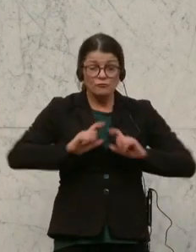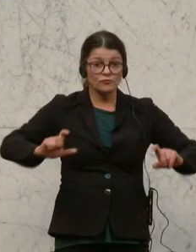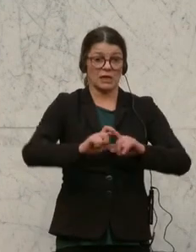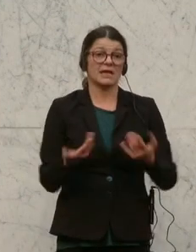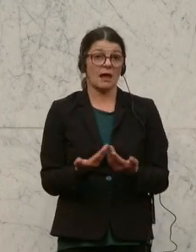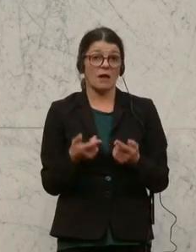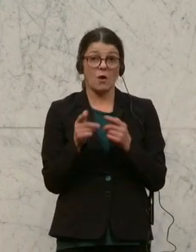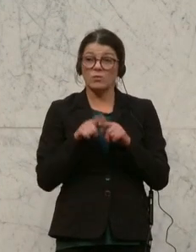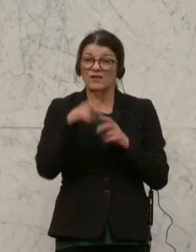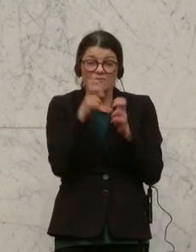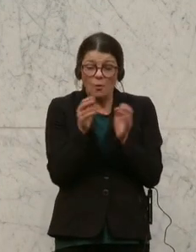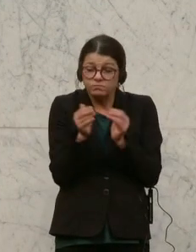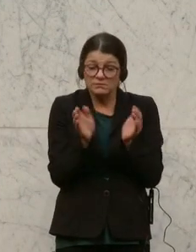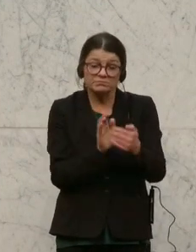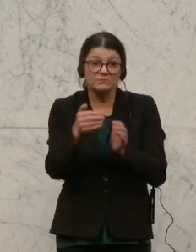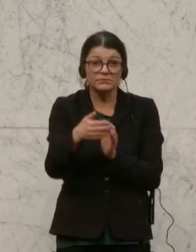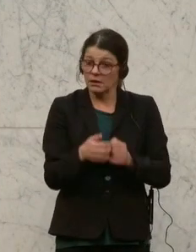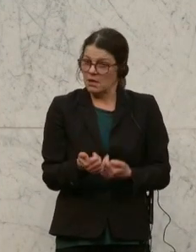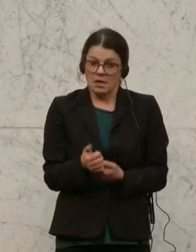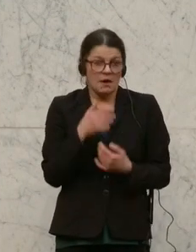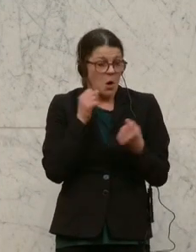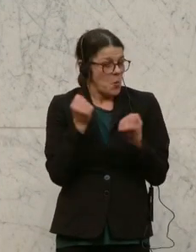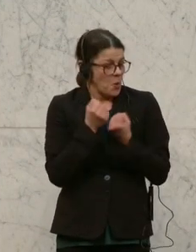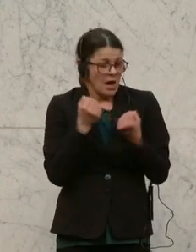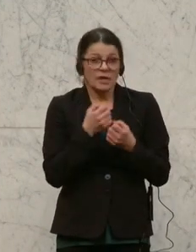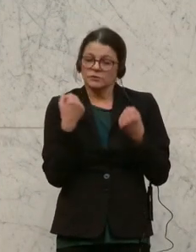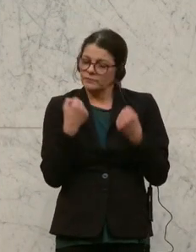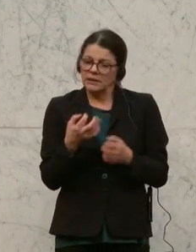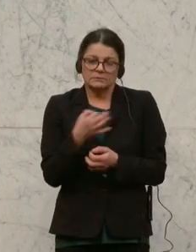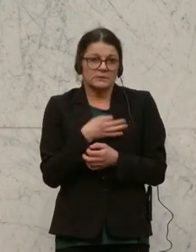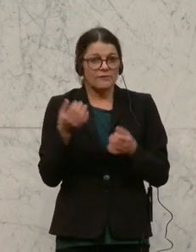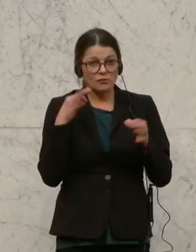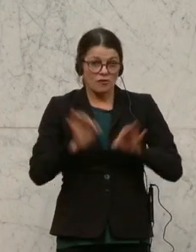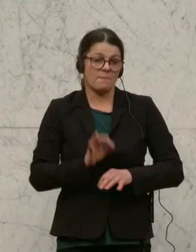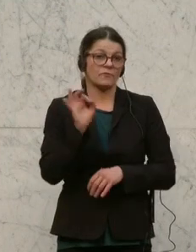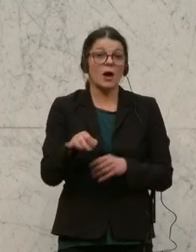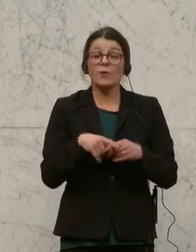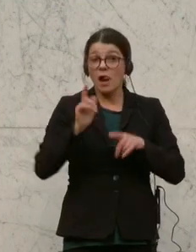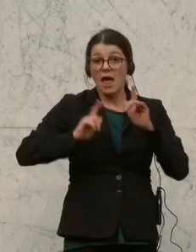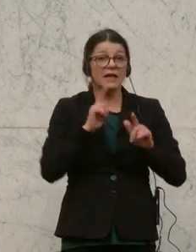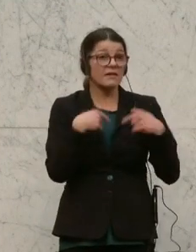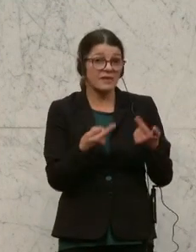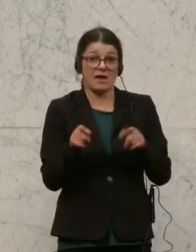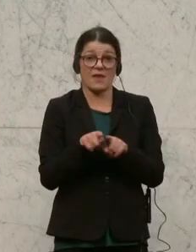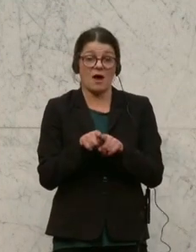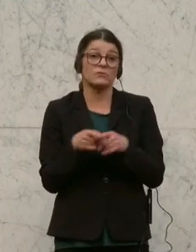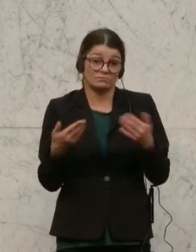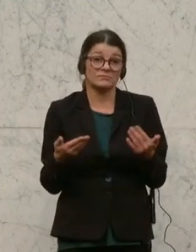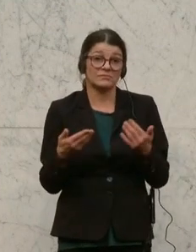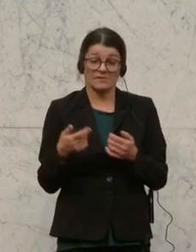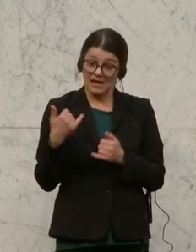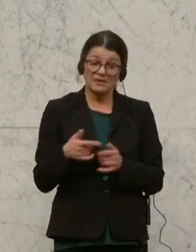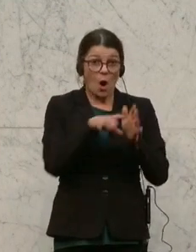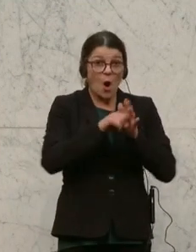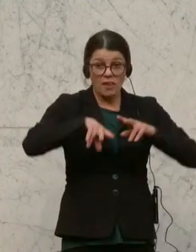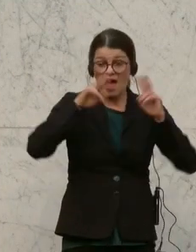und in beengten Wohnverhältnissen unverhältnismäßig getroffen hat. Und sie wurden leider auch dadurch gerade auch wirklich in die Online